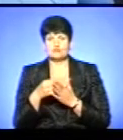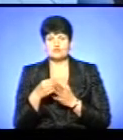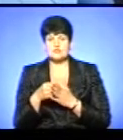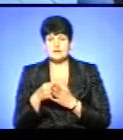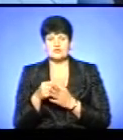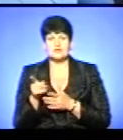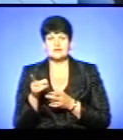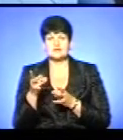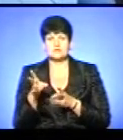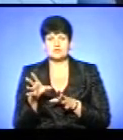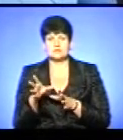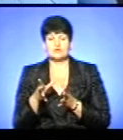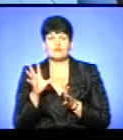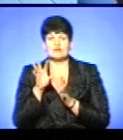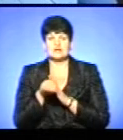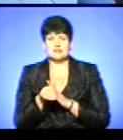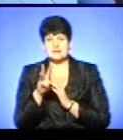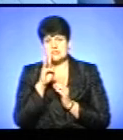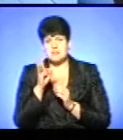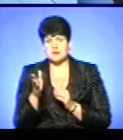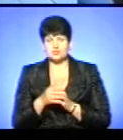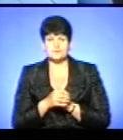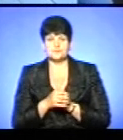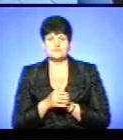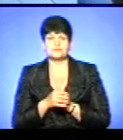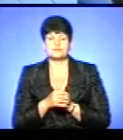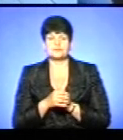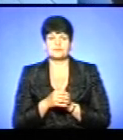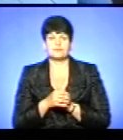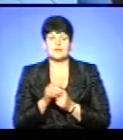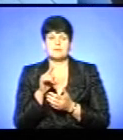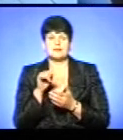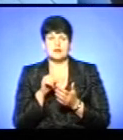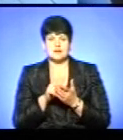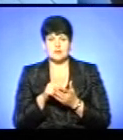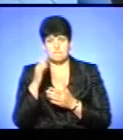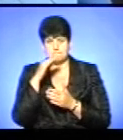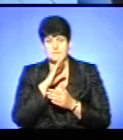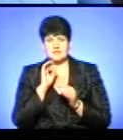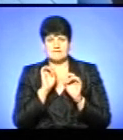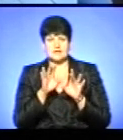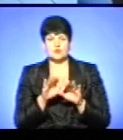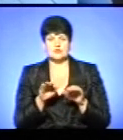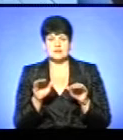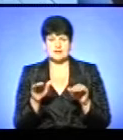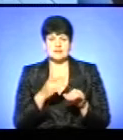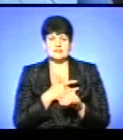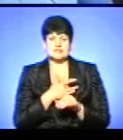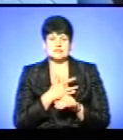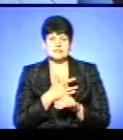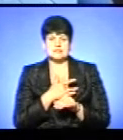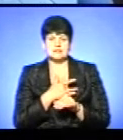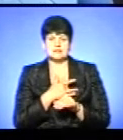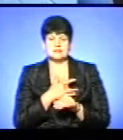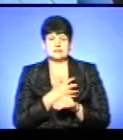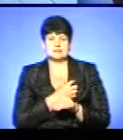вже не потрібно це закладати на заробітну плату. – Зрозуміло. Таке важливе питання. Батьки віддають своїх дітей, звичайно, серцях, так би